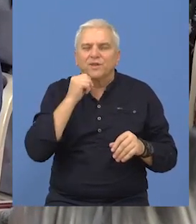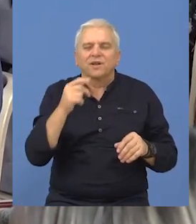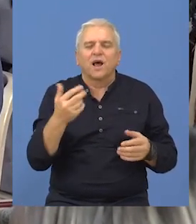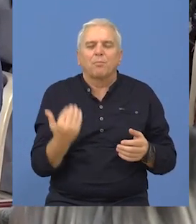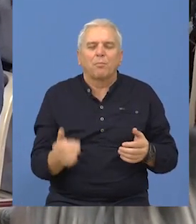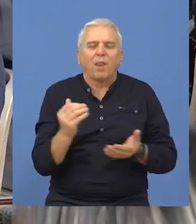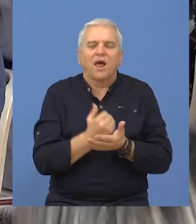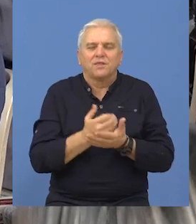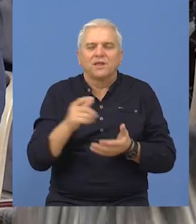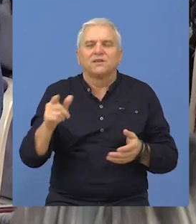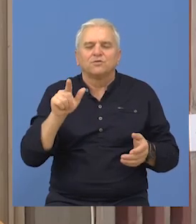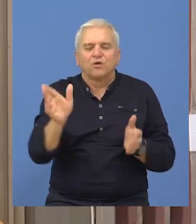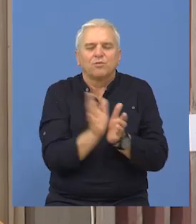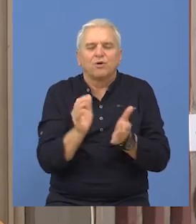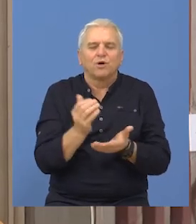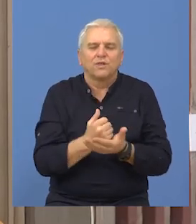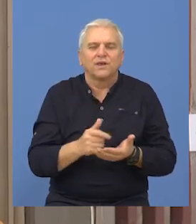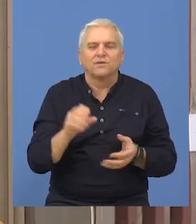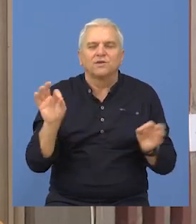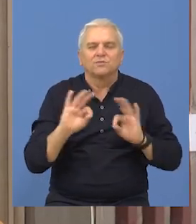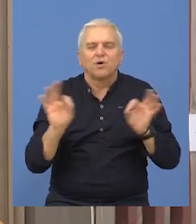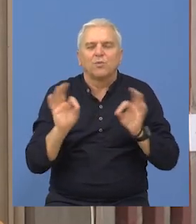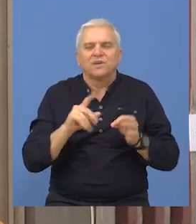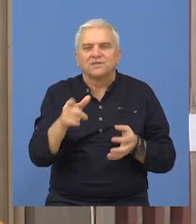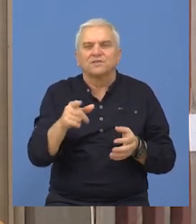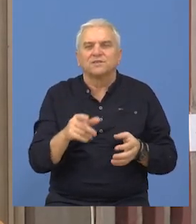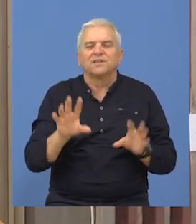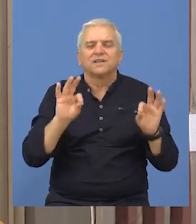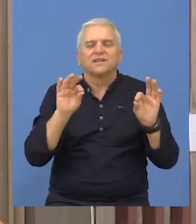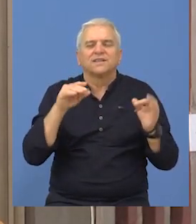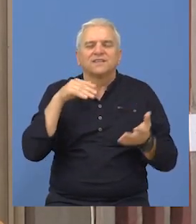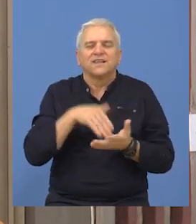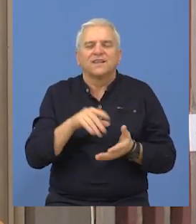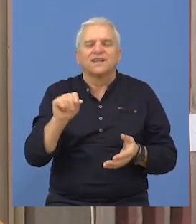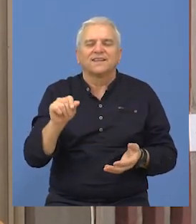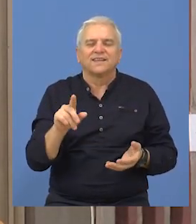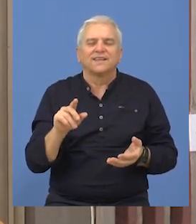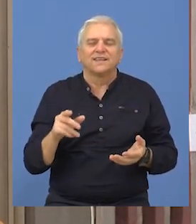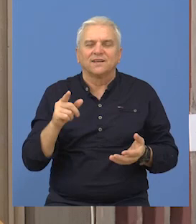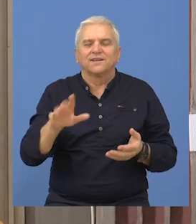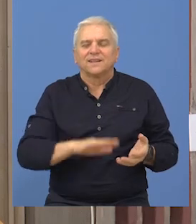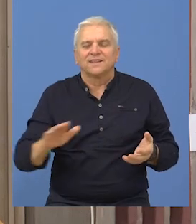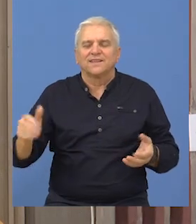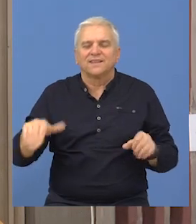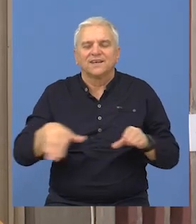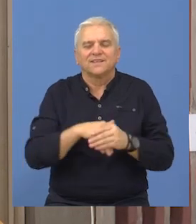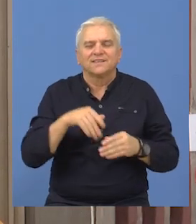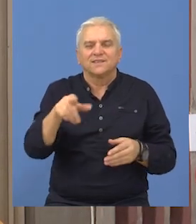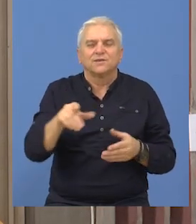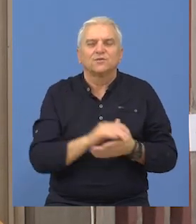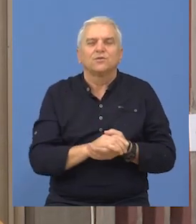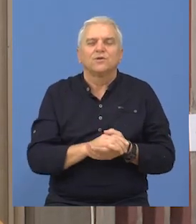za plate u tom sektoru. Također obezbedili smo po 10 hiljada dinara za decu